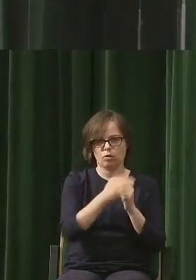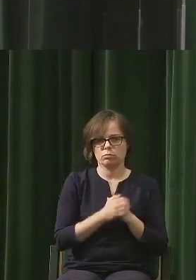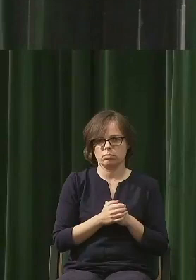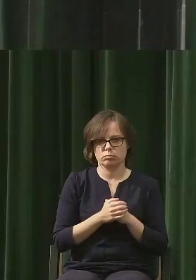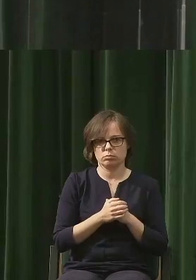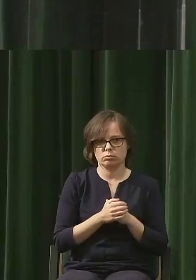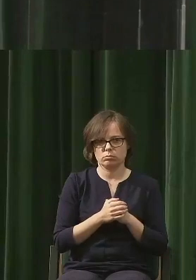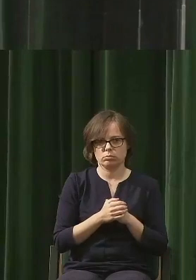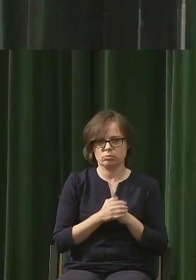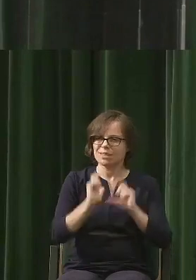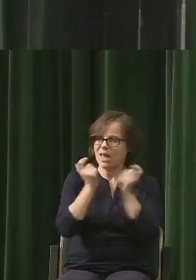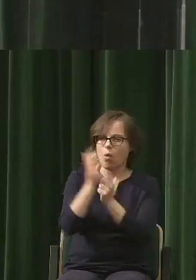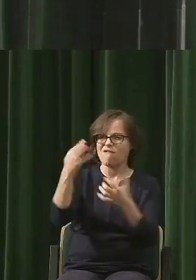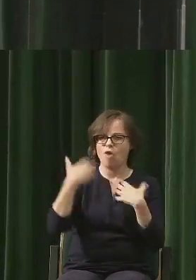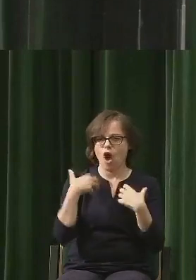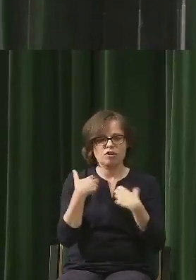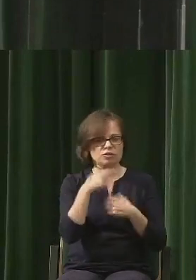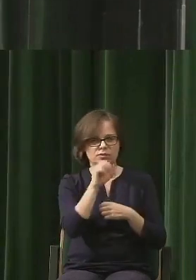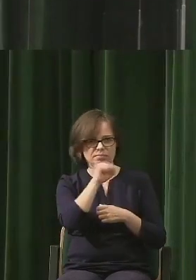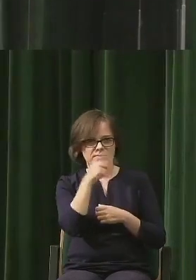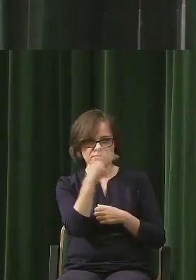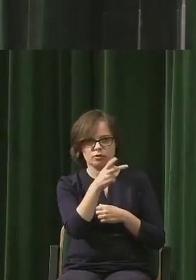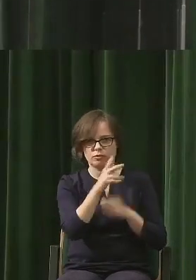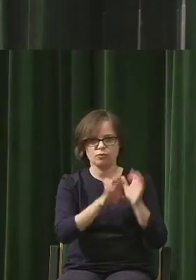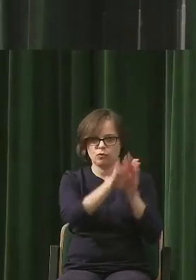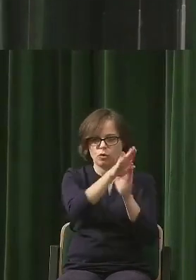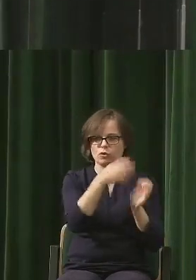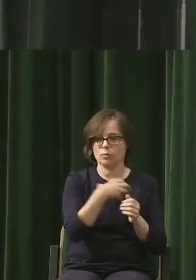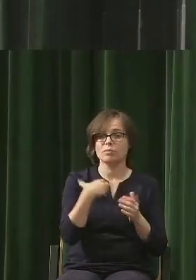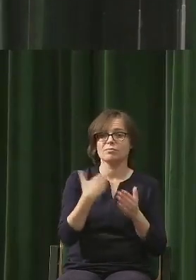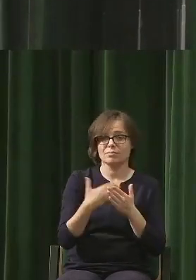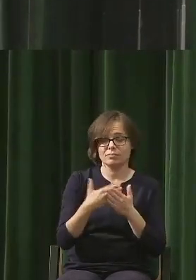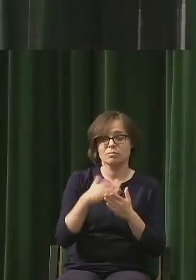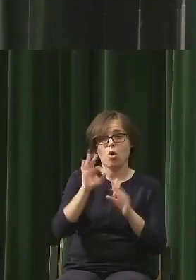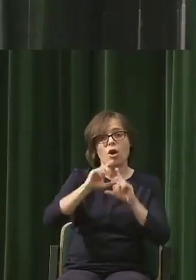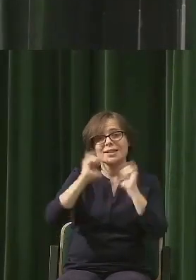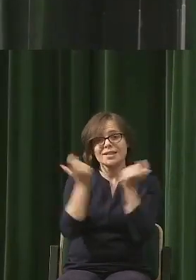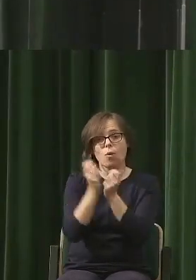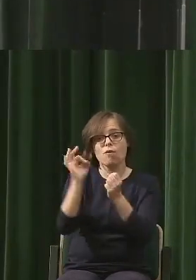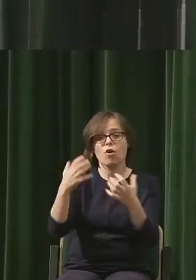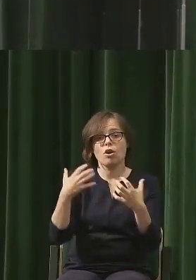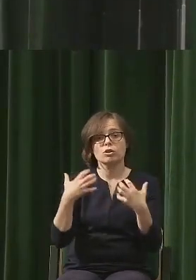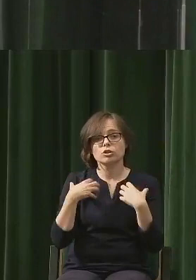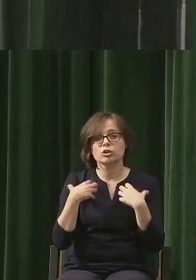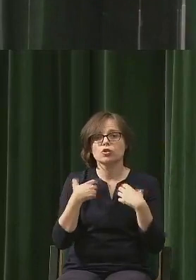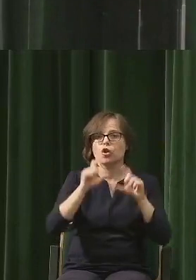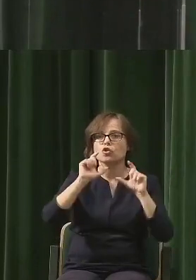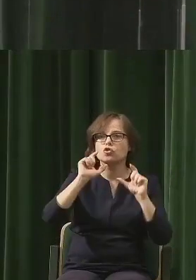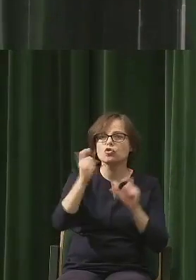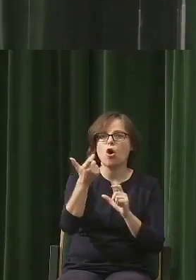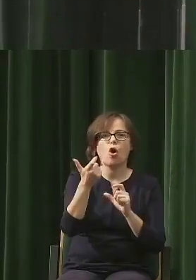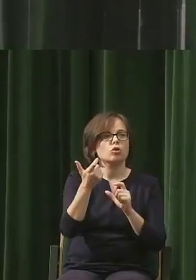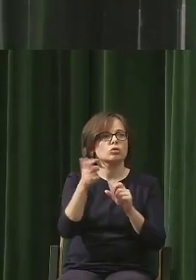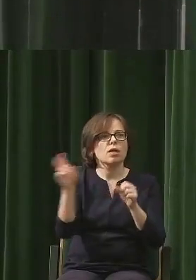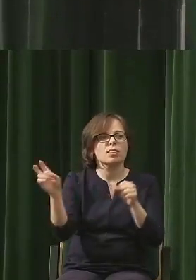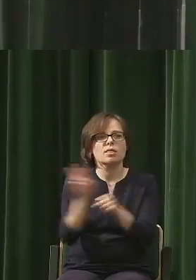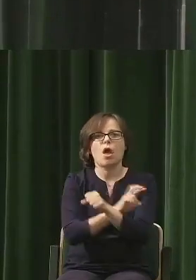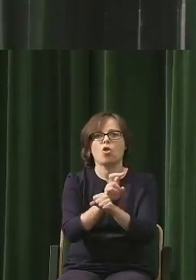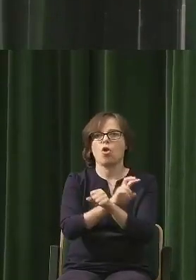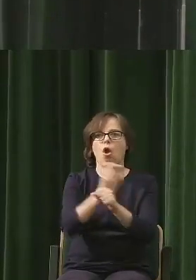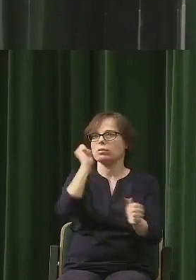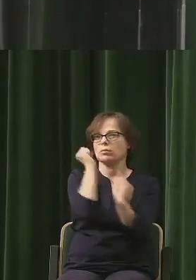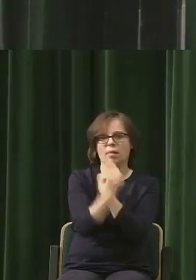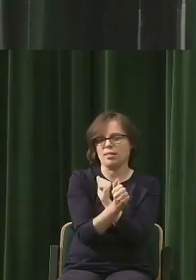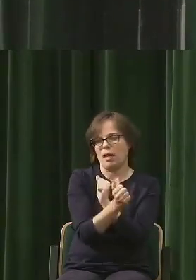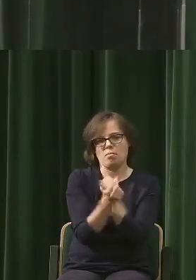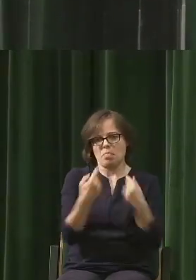wzrostu dochodu w ciągu swojego całego życia. Dlaczego? przede wszystkim dlatego, że w ciągu całego tego życia mogło się nie zdradzić żadne duże technologiczne, żaden duży